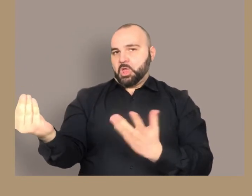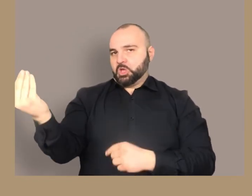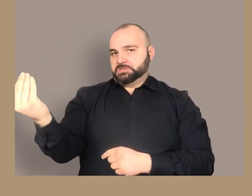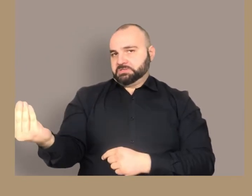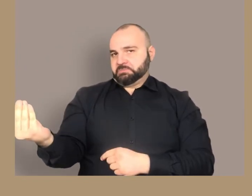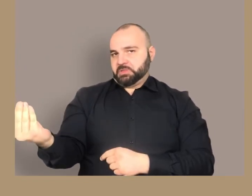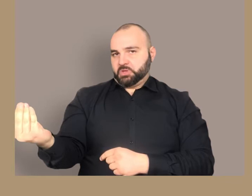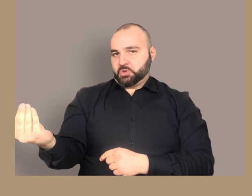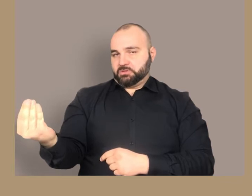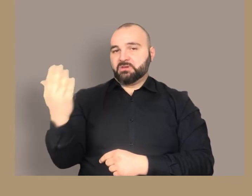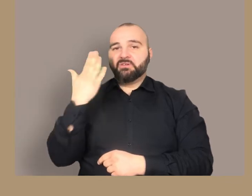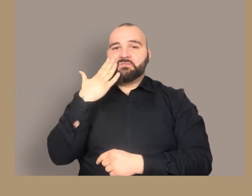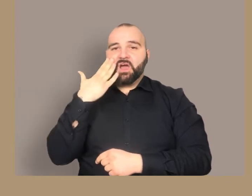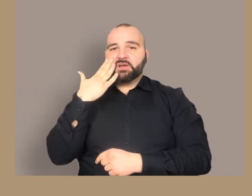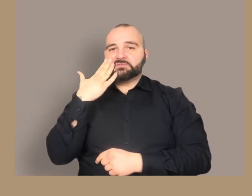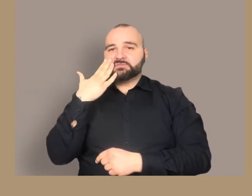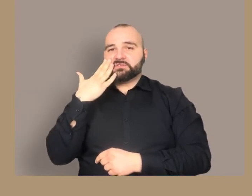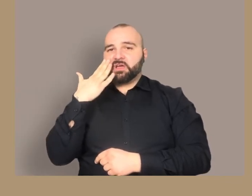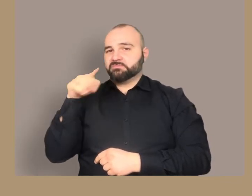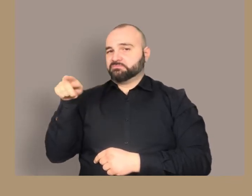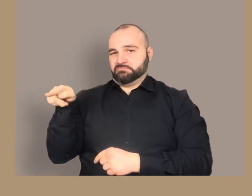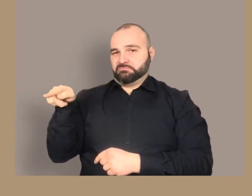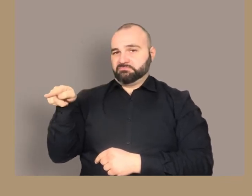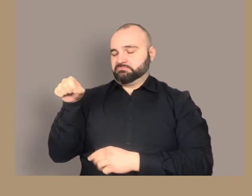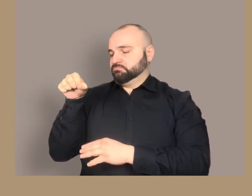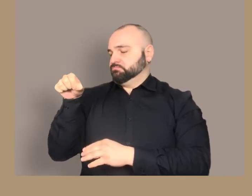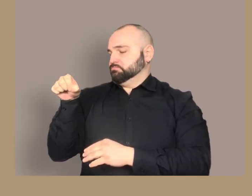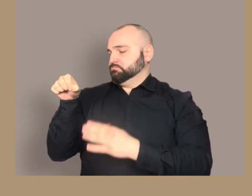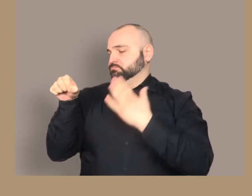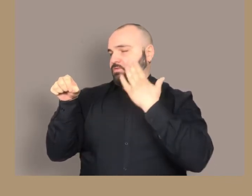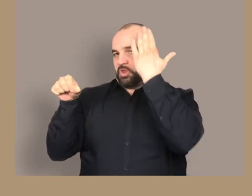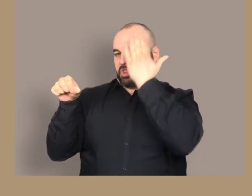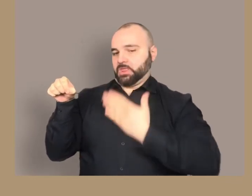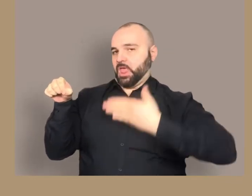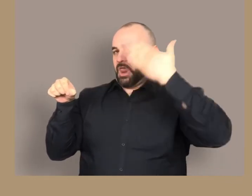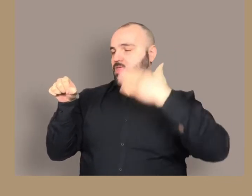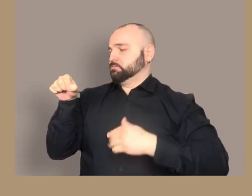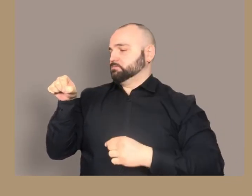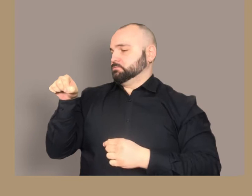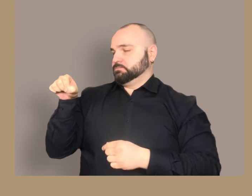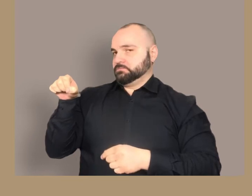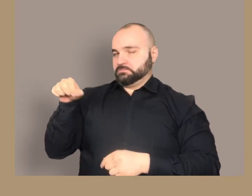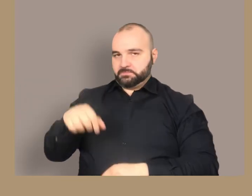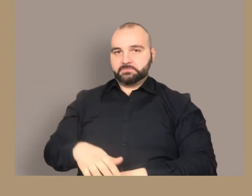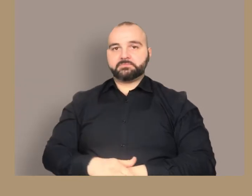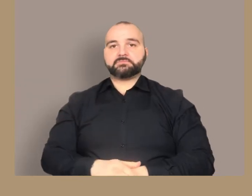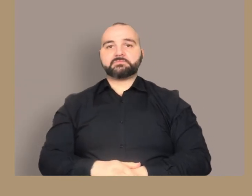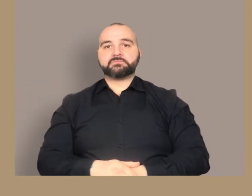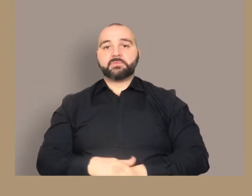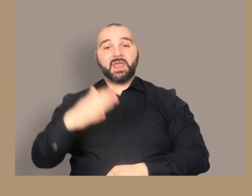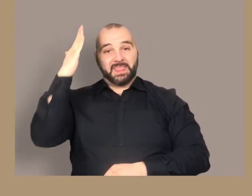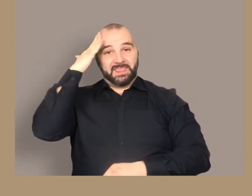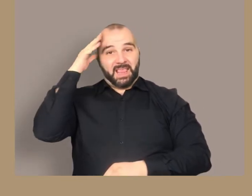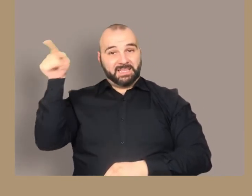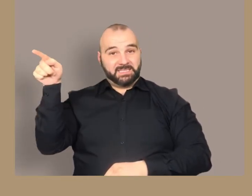Gesù è raffigurato a mezzo busto, al centro del dipinto. Il capo è girato verso la destra dello spettatore,